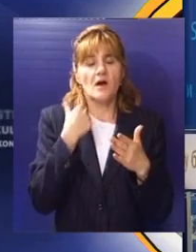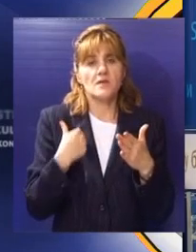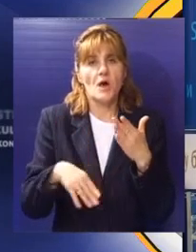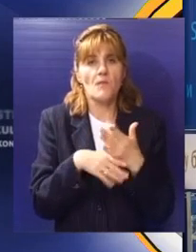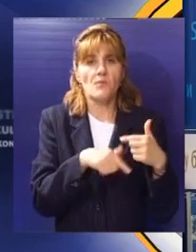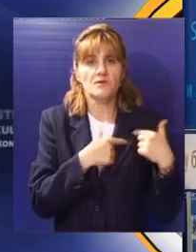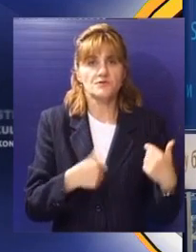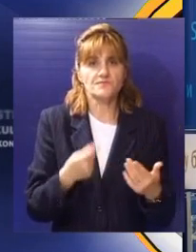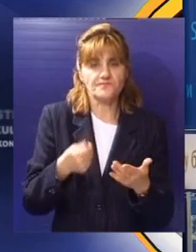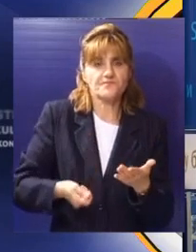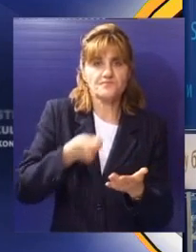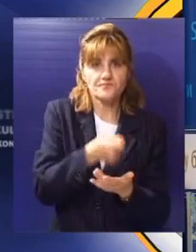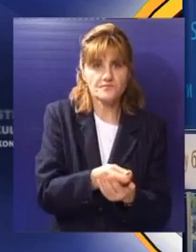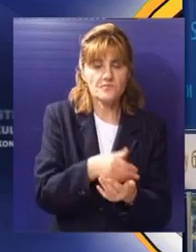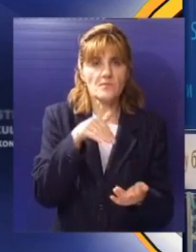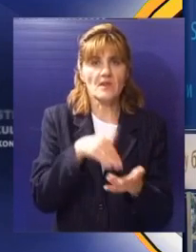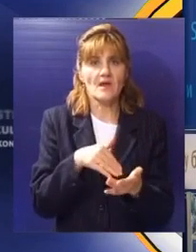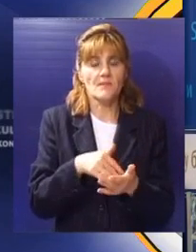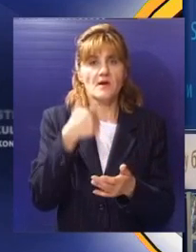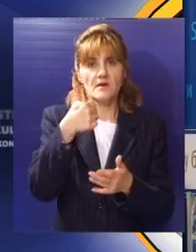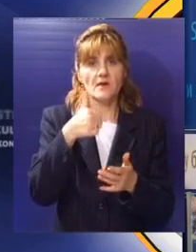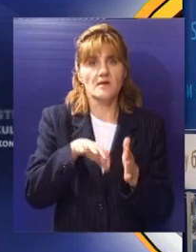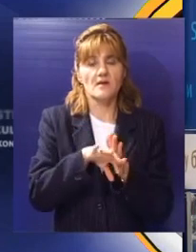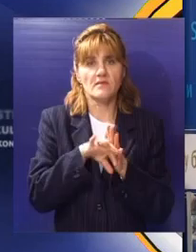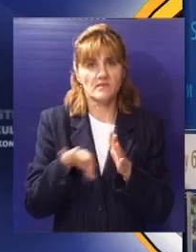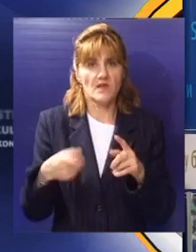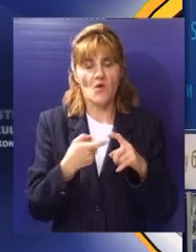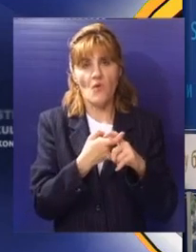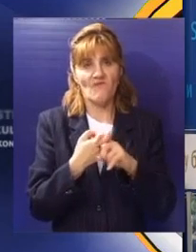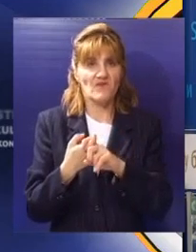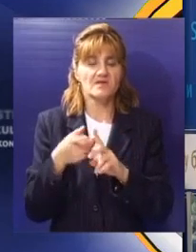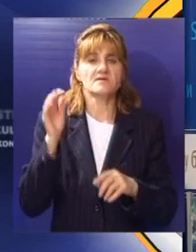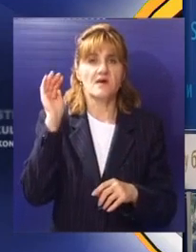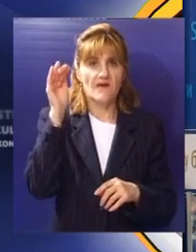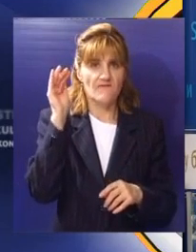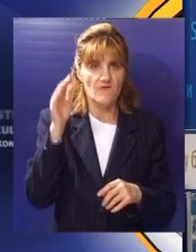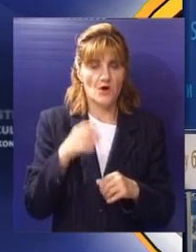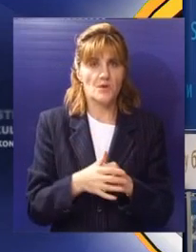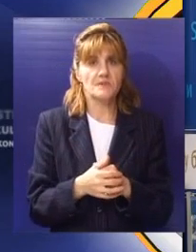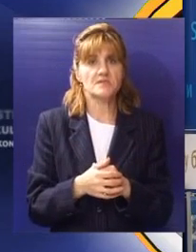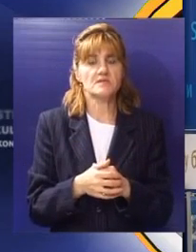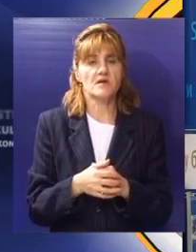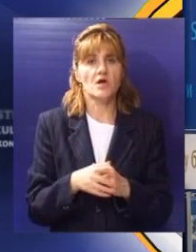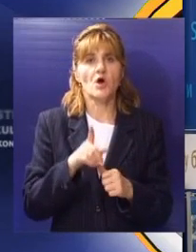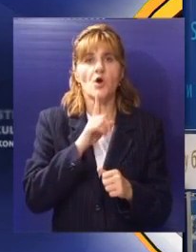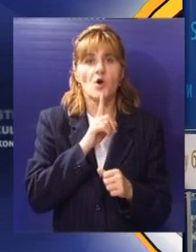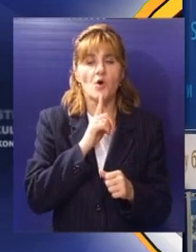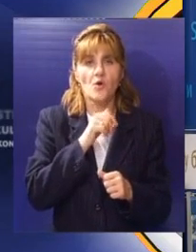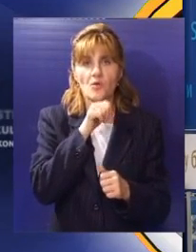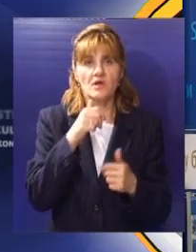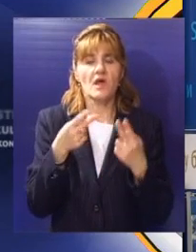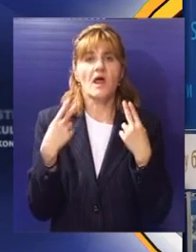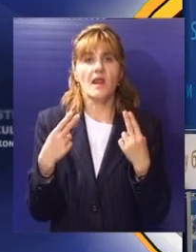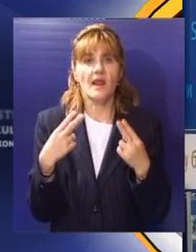naših donatora budemo taj jedan dio vezan za informisanje, za edukaciju koji